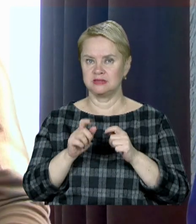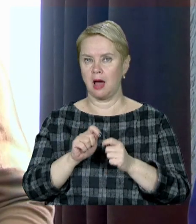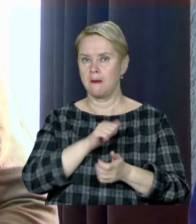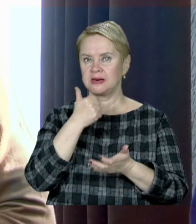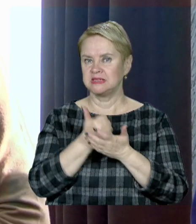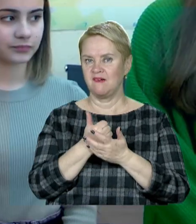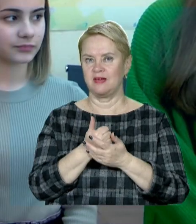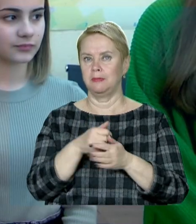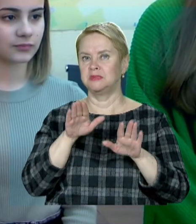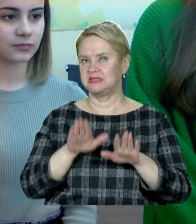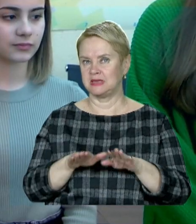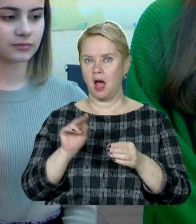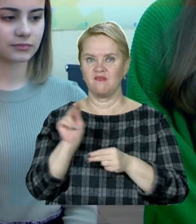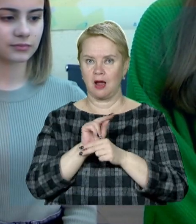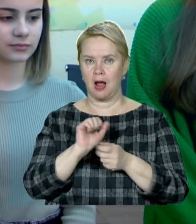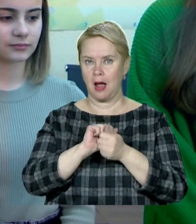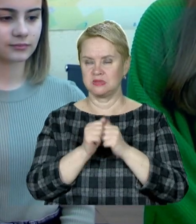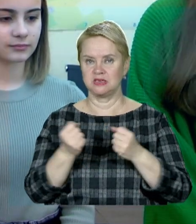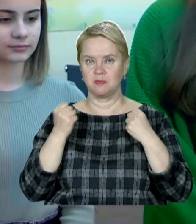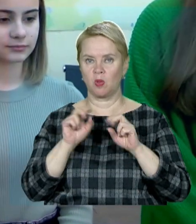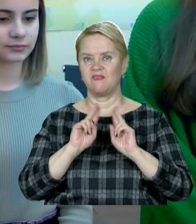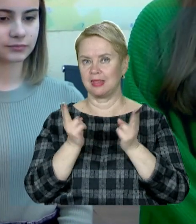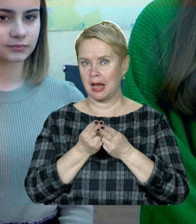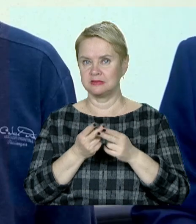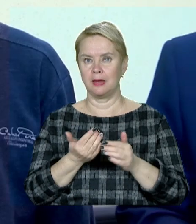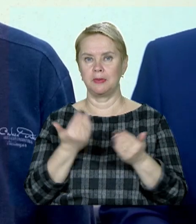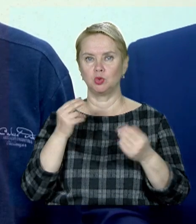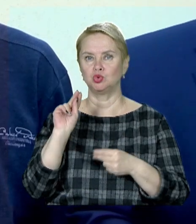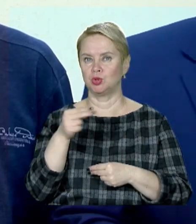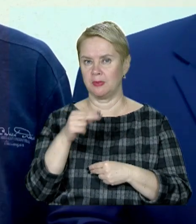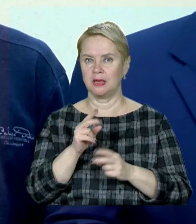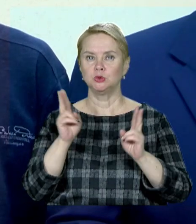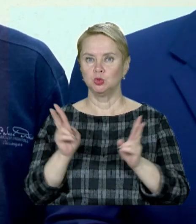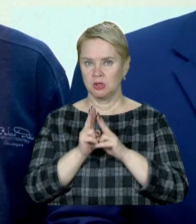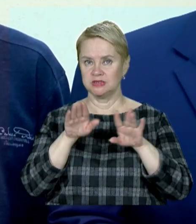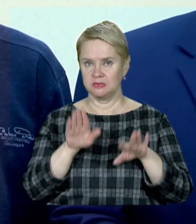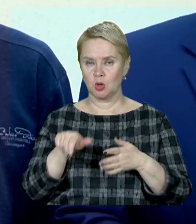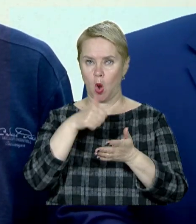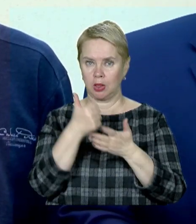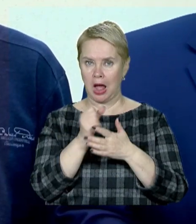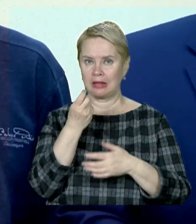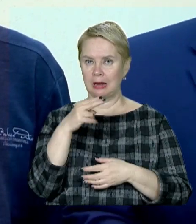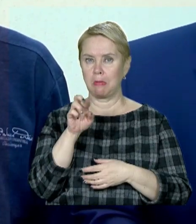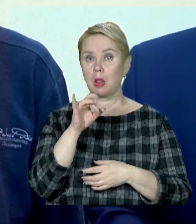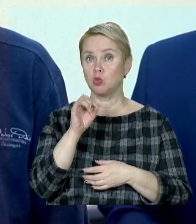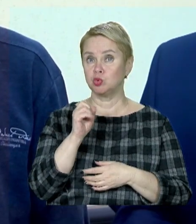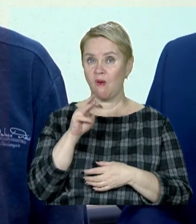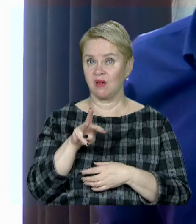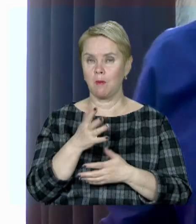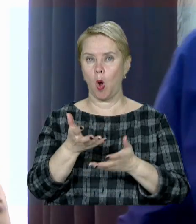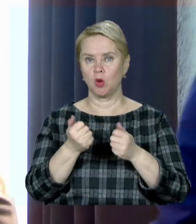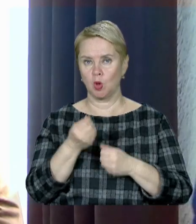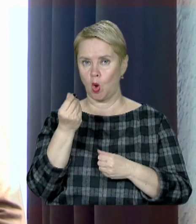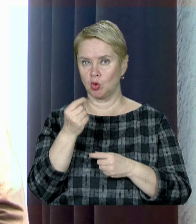призові місця. Вихованці Кам'янської спортивної федерації напередодні чемпіонату зустрілися з міським головою Андрієм Білоусовим та